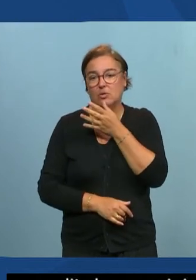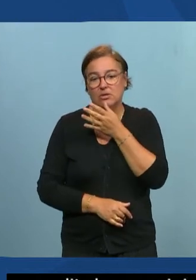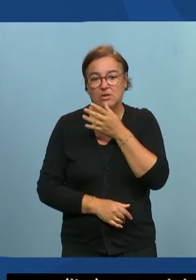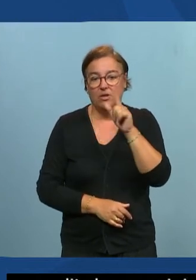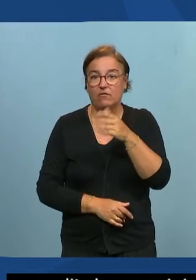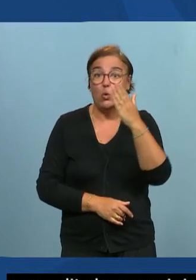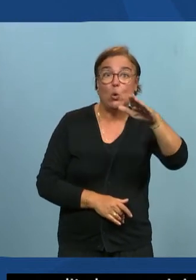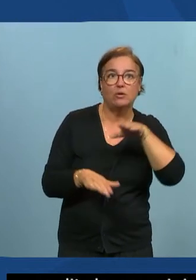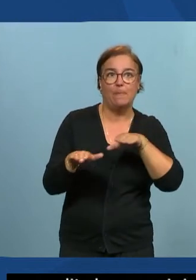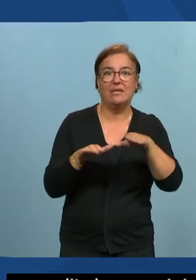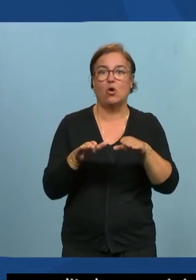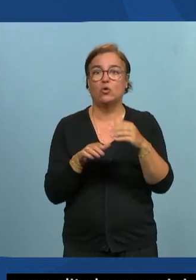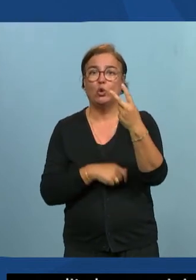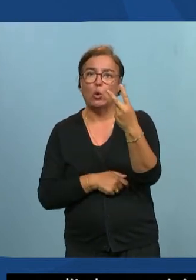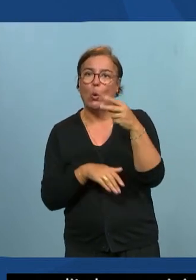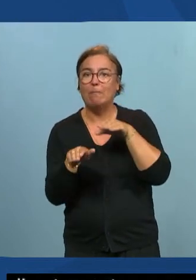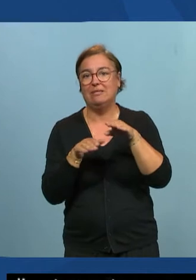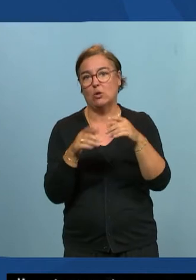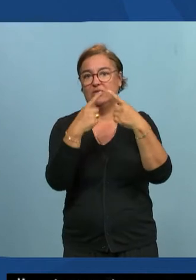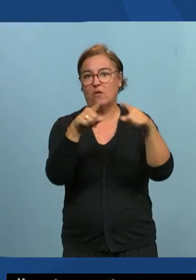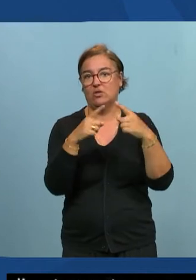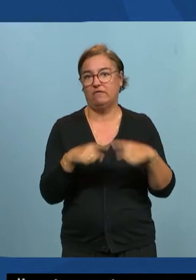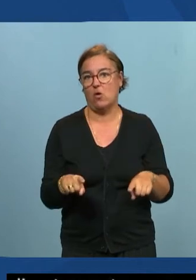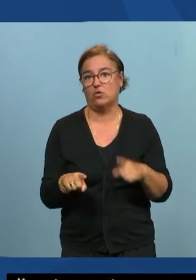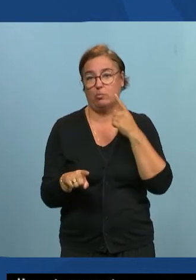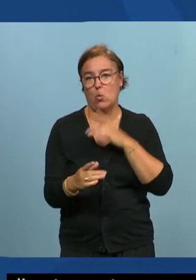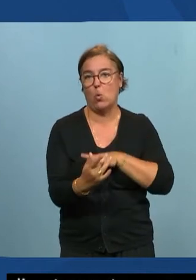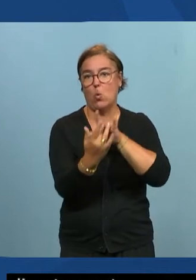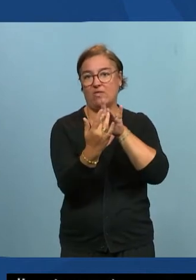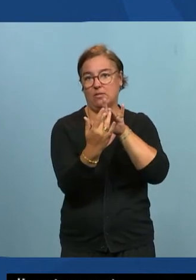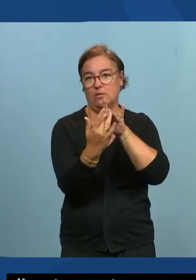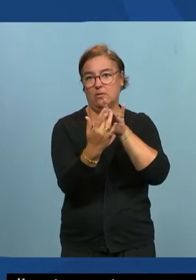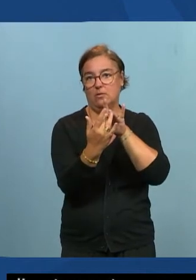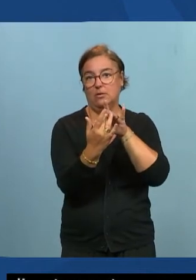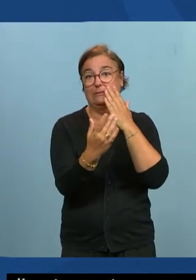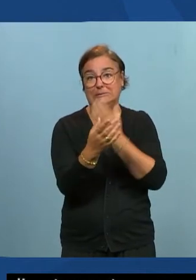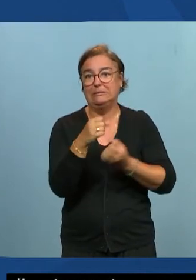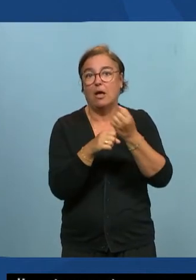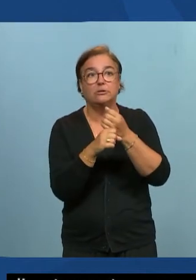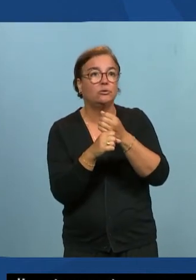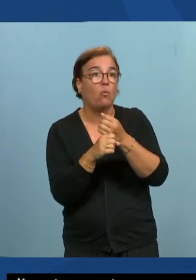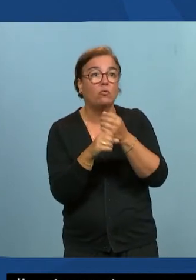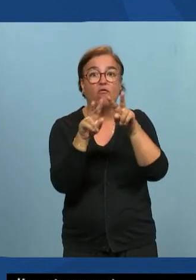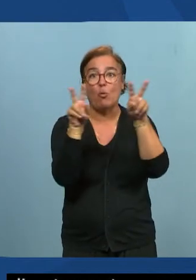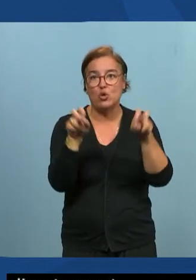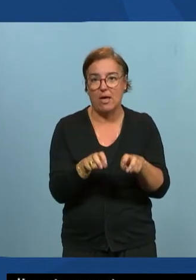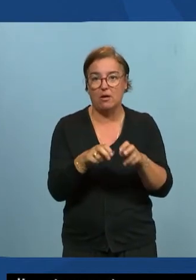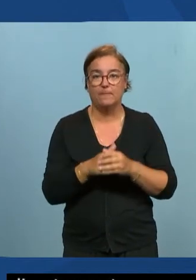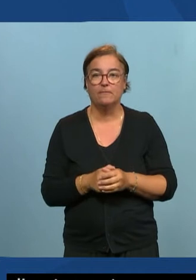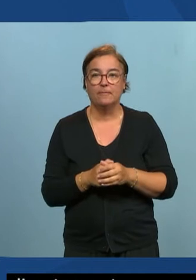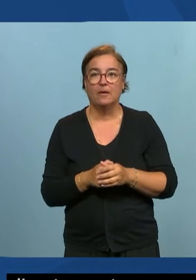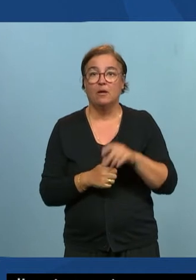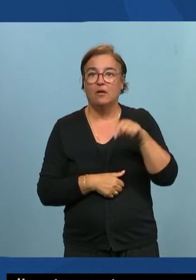il faudrait au moins deux moyens d'en contact donc le téléphone et l'e-mail donc l'e-mail